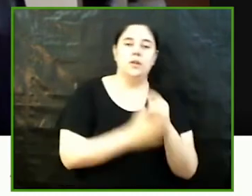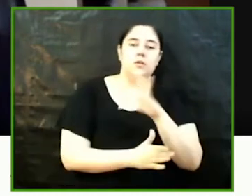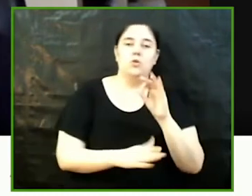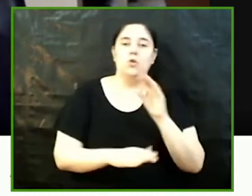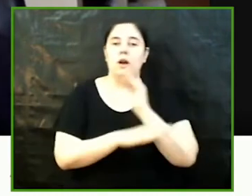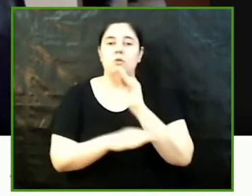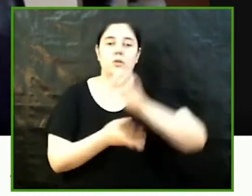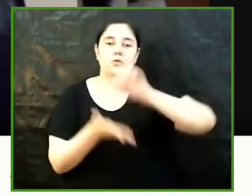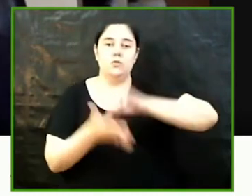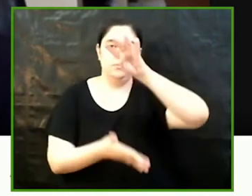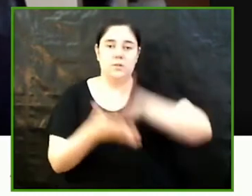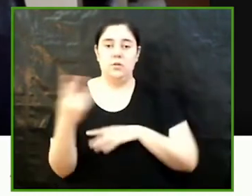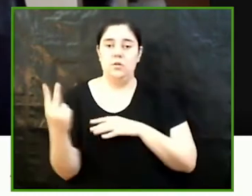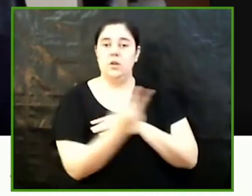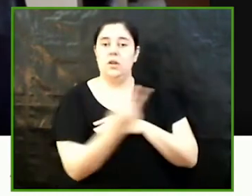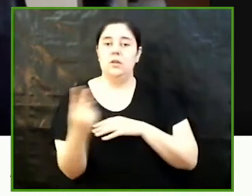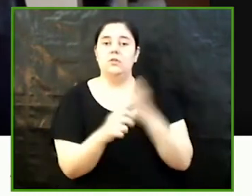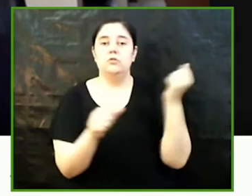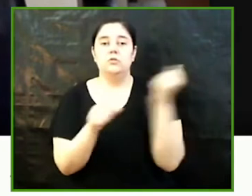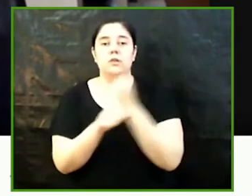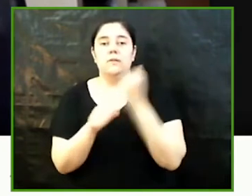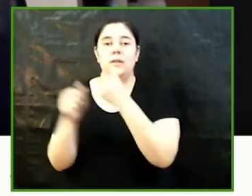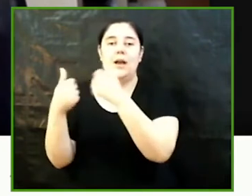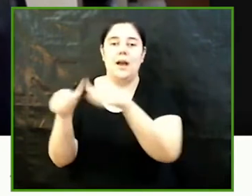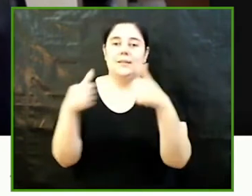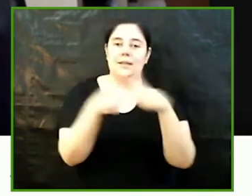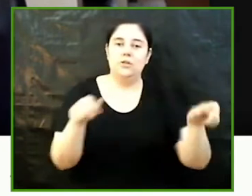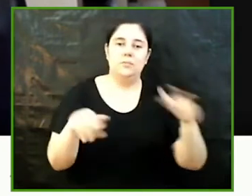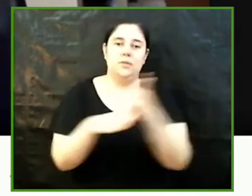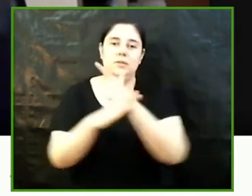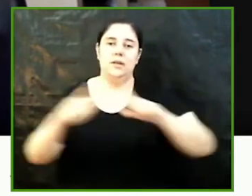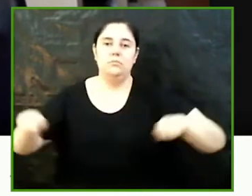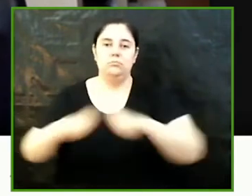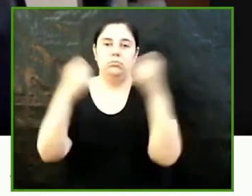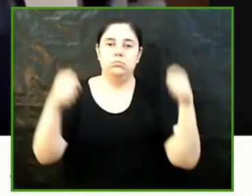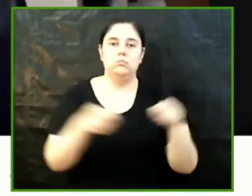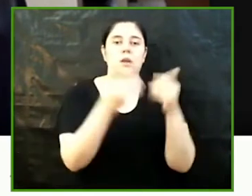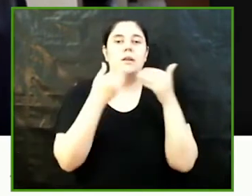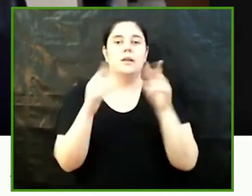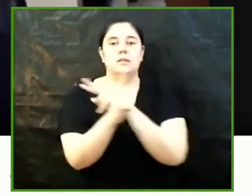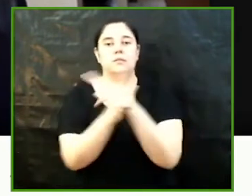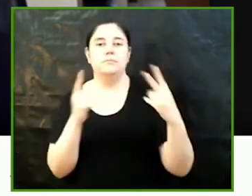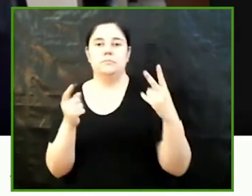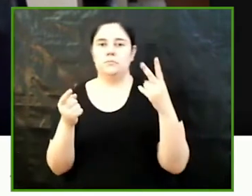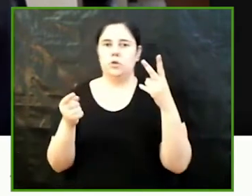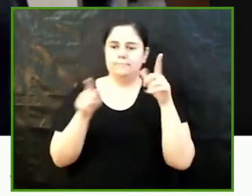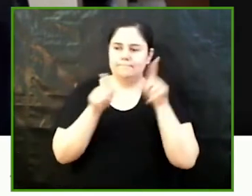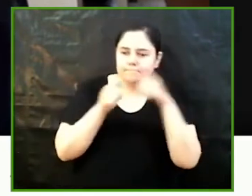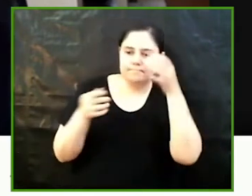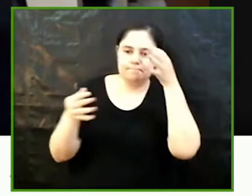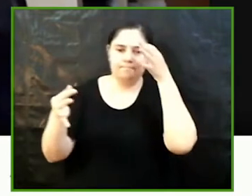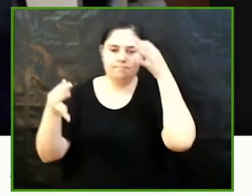i com aquests dos treballen el desaprenentatge dels estereotips de gènere a partir d'una mirada crítica reflexiva i feminista del món